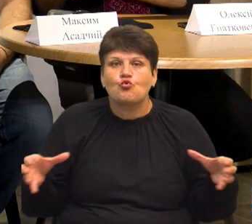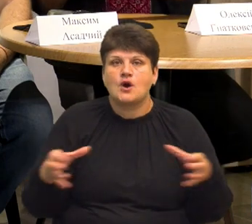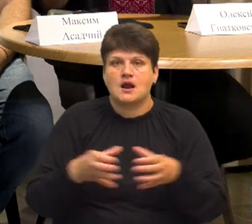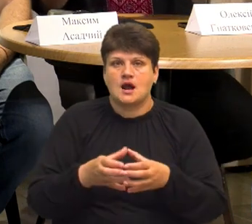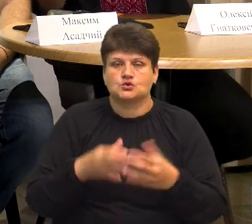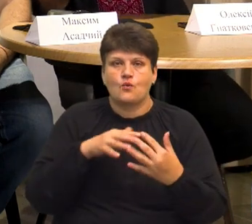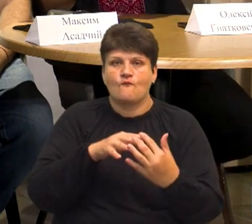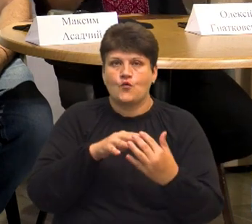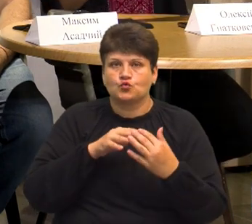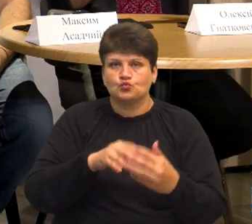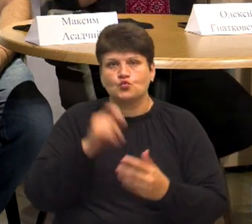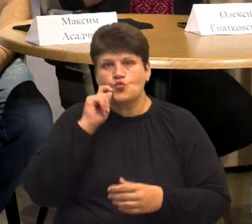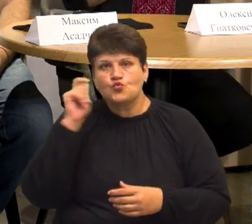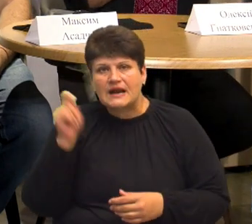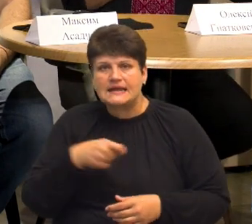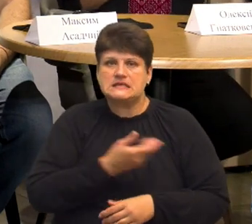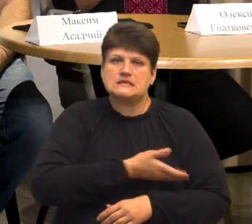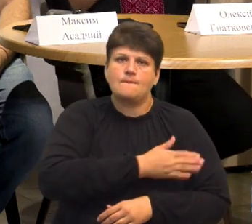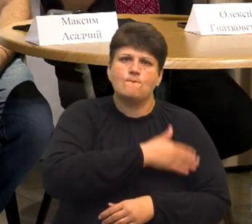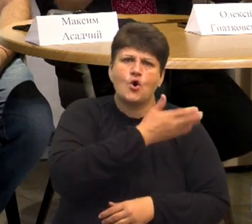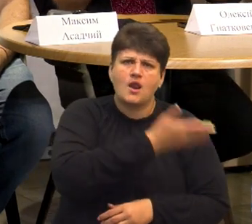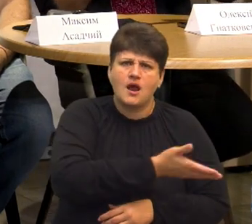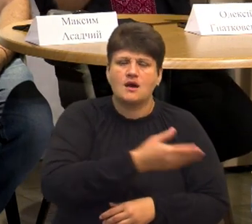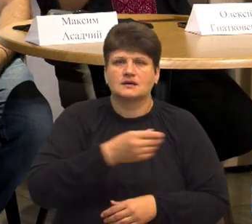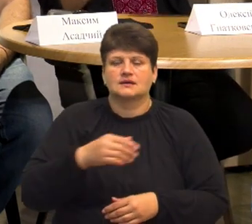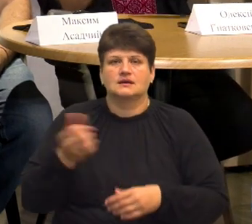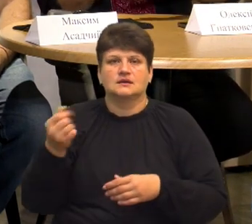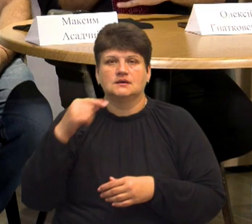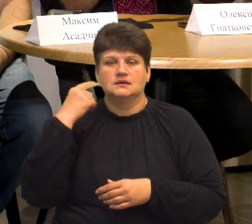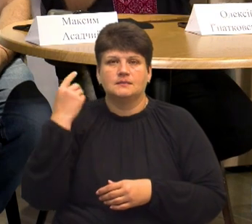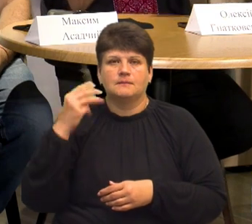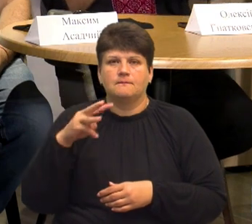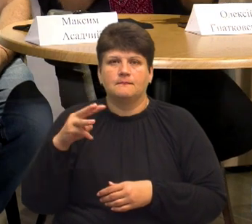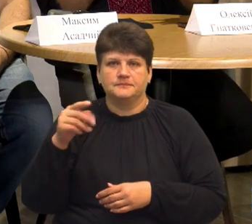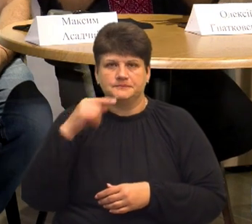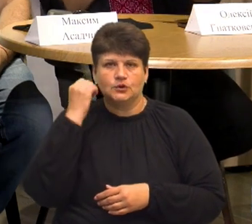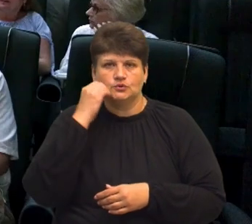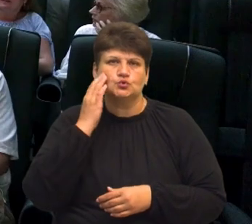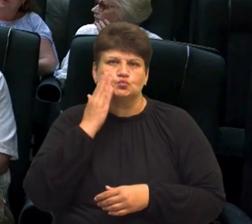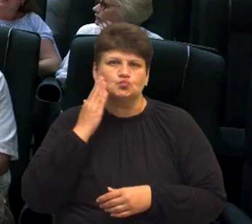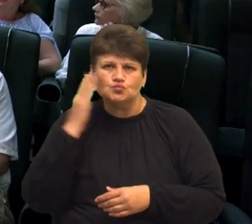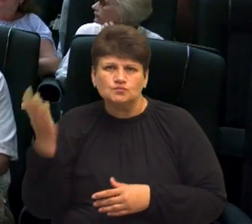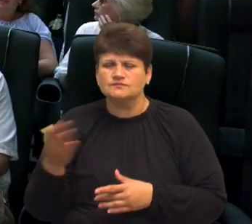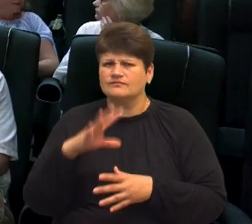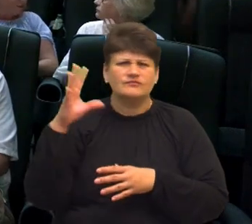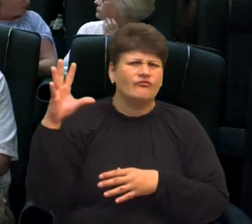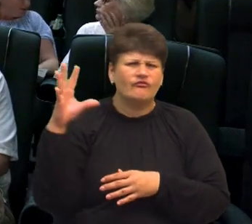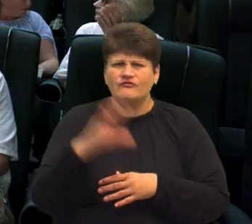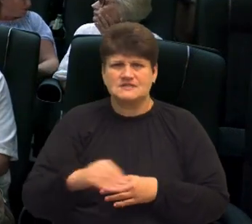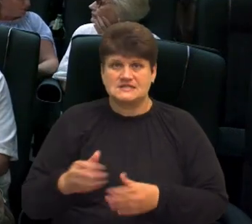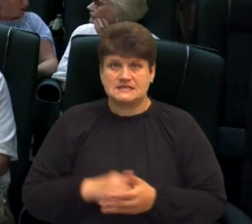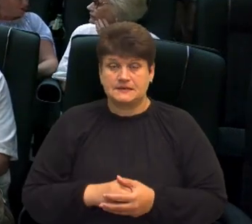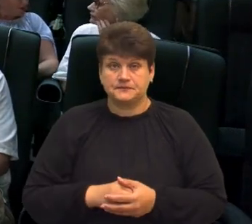українці, поляки, мадяри, волохи, євреї, всі. Прем'єру фільму